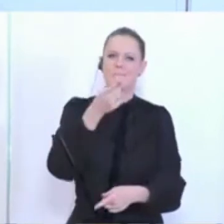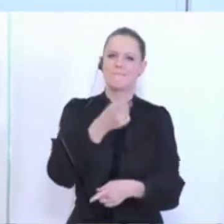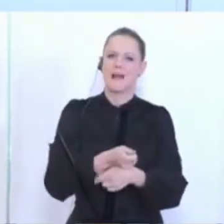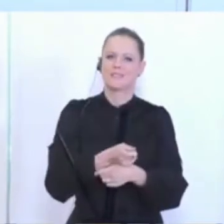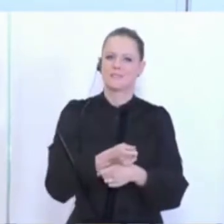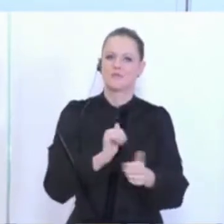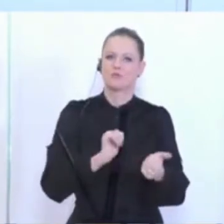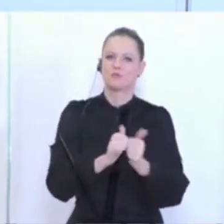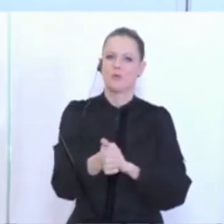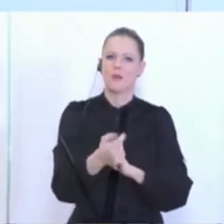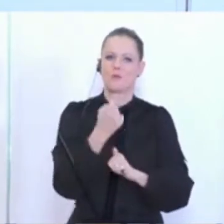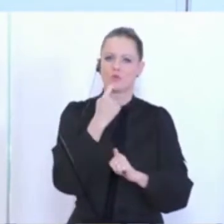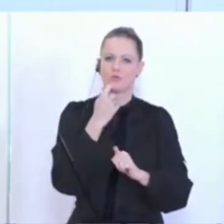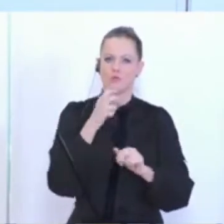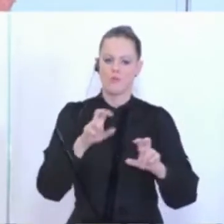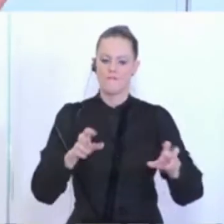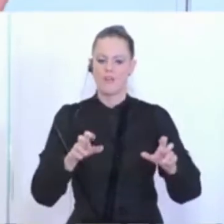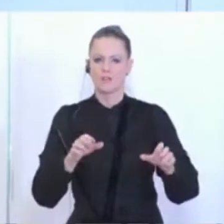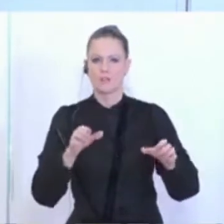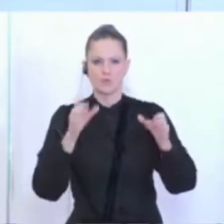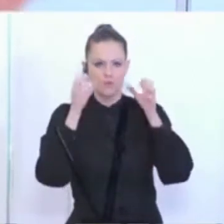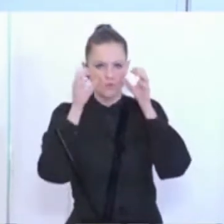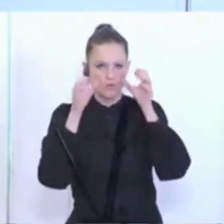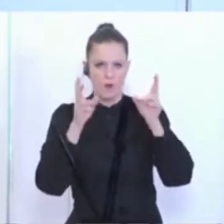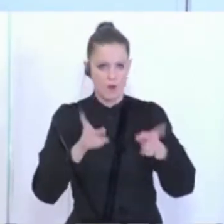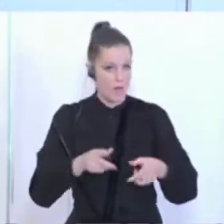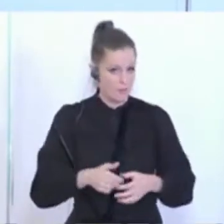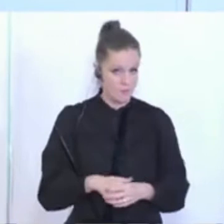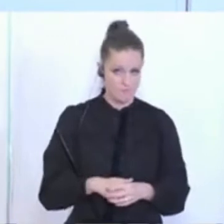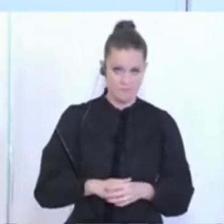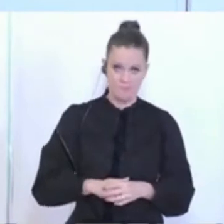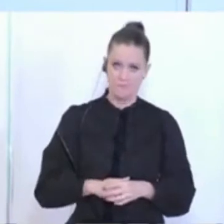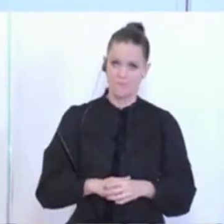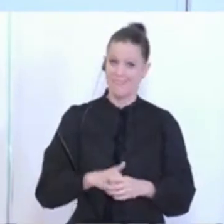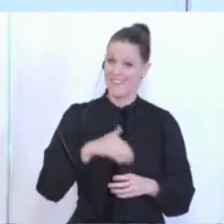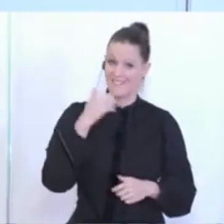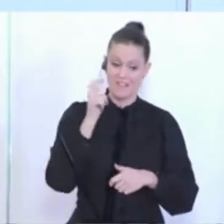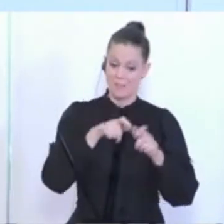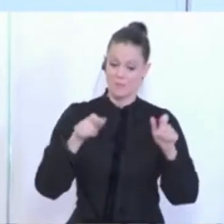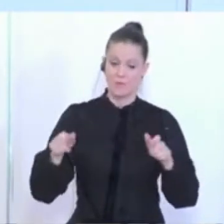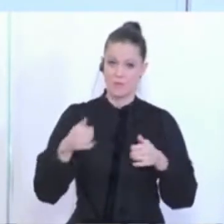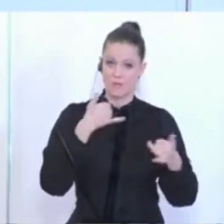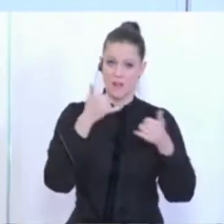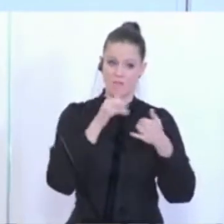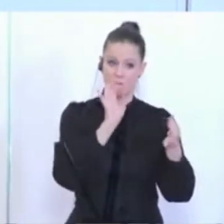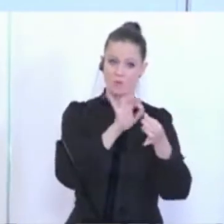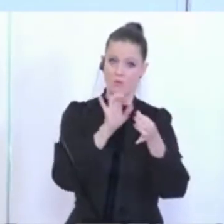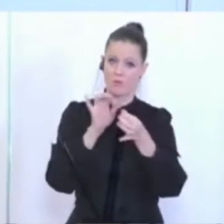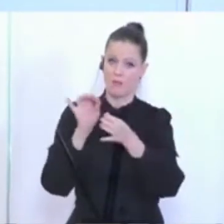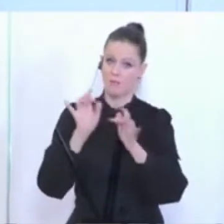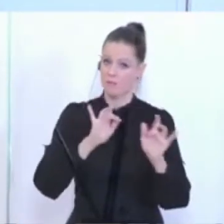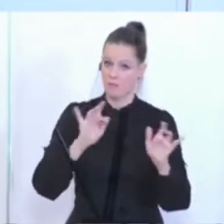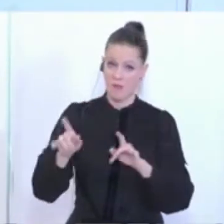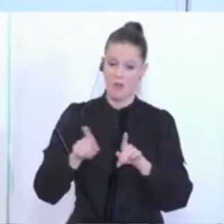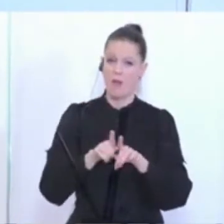Konsums zu Hause ermöglicht wird. Wir sind ja mit ganz, ganz vielen Leuten telefonisch in Kontakt. Viele Menschen machen